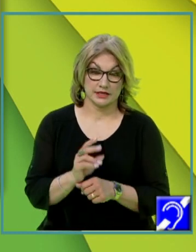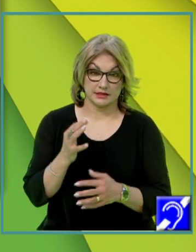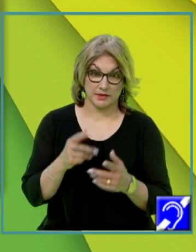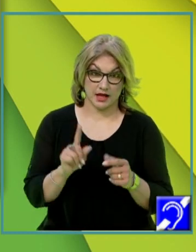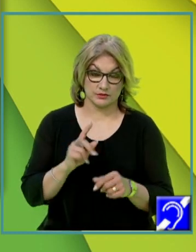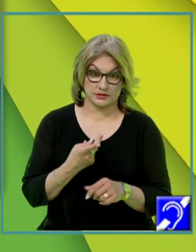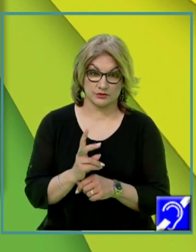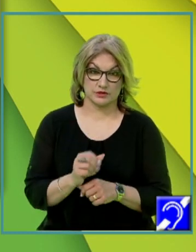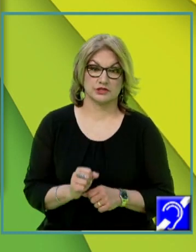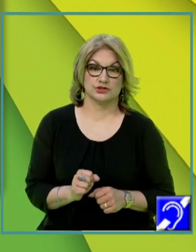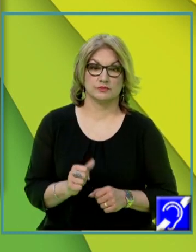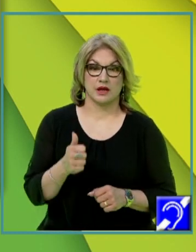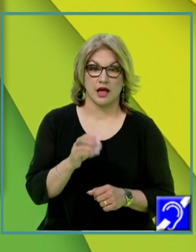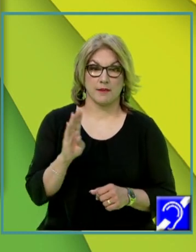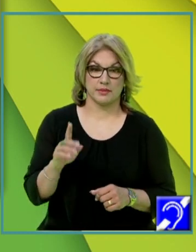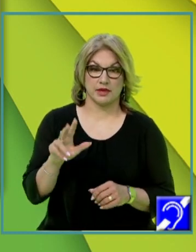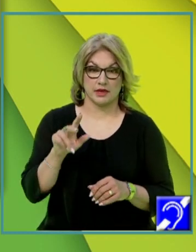să nu greșim. Deci AB-ul este 8,